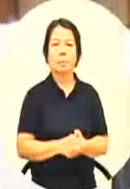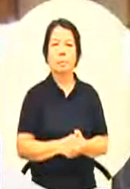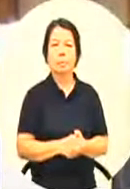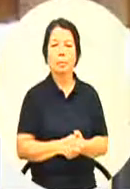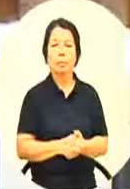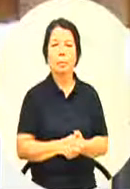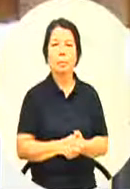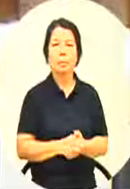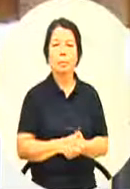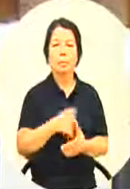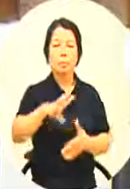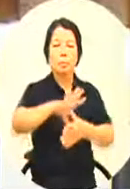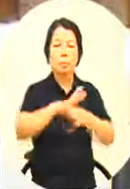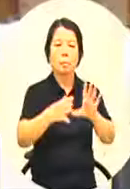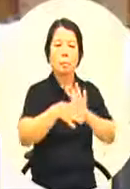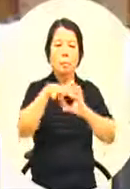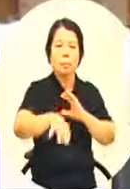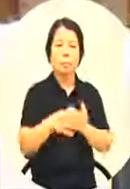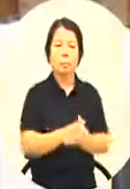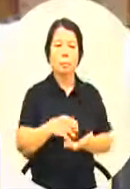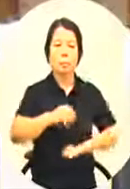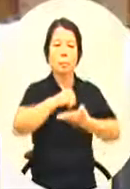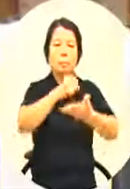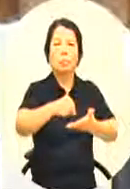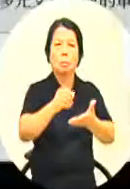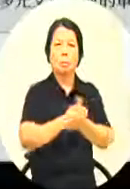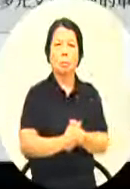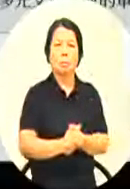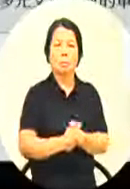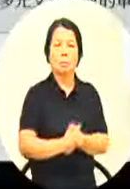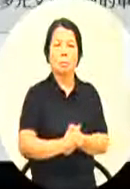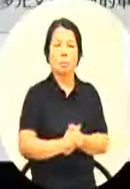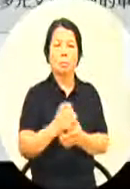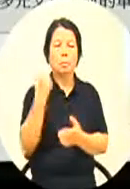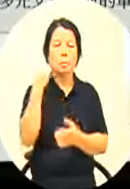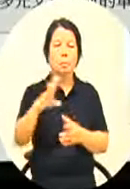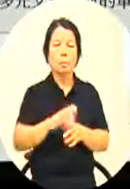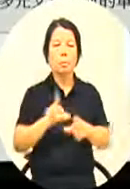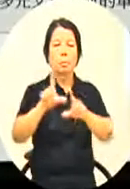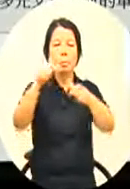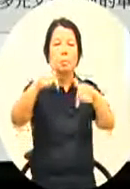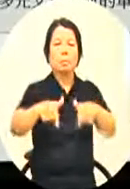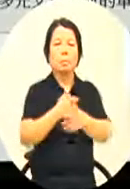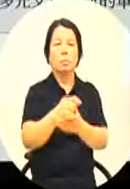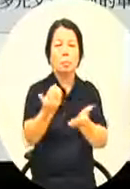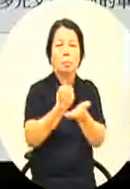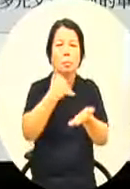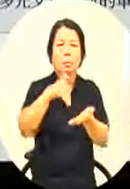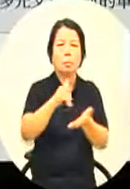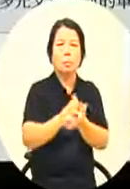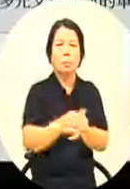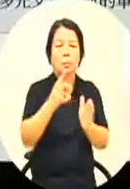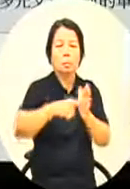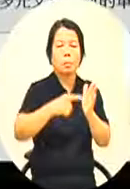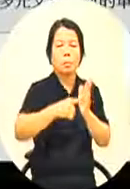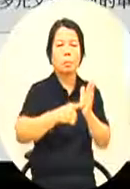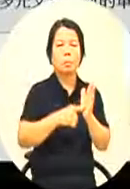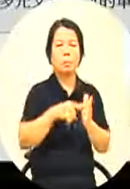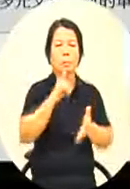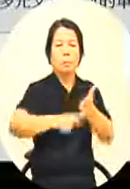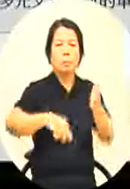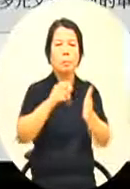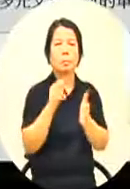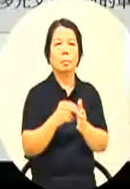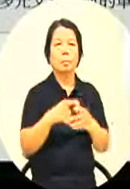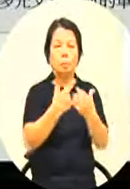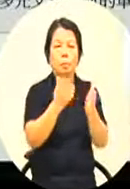这个是文化局所提供给我的新南向的政策预算我跟大家简单说明一下哈喉双双